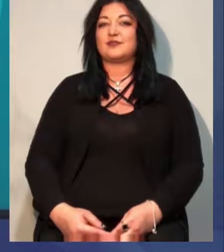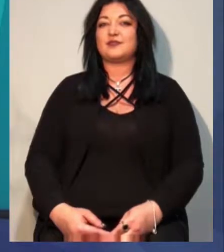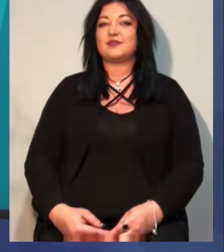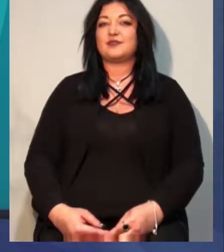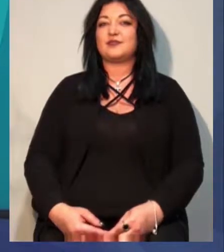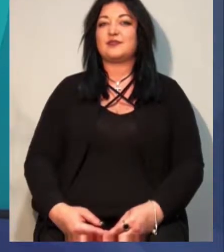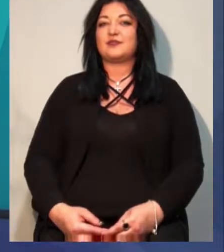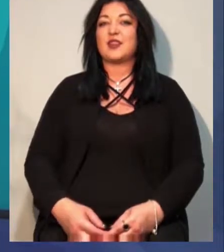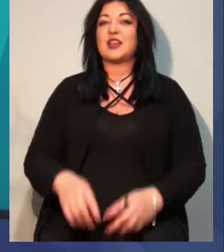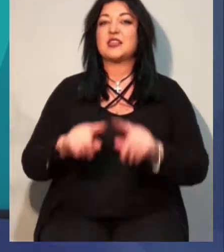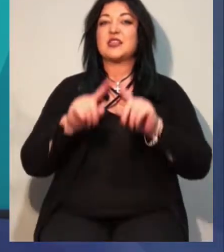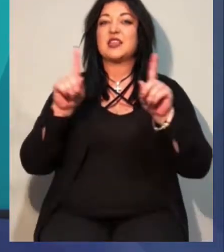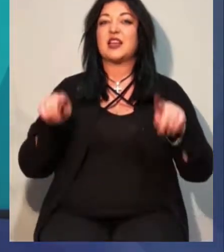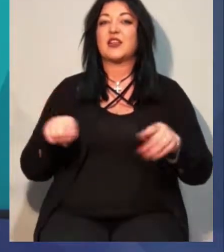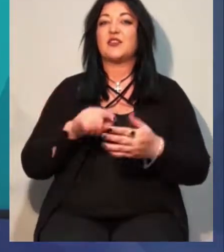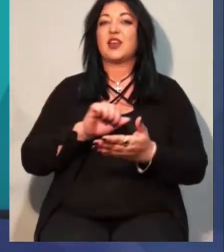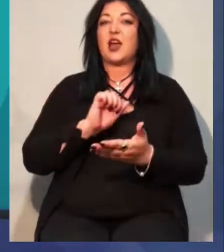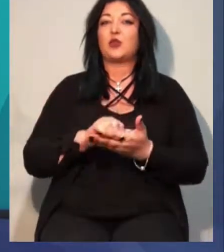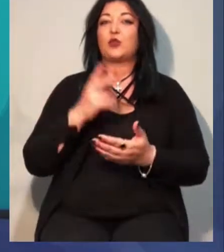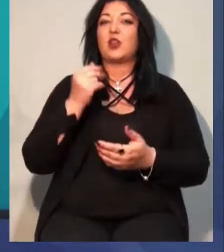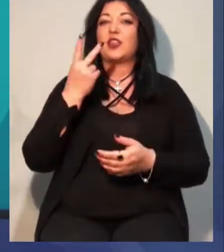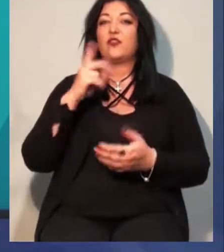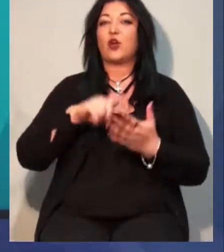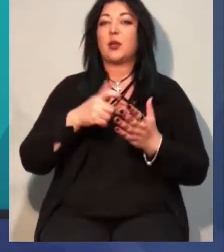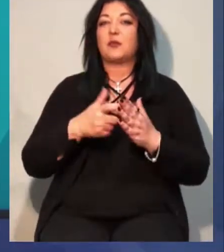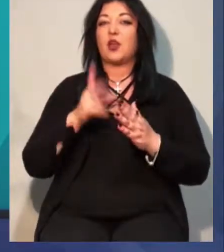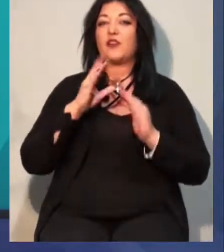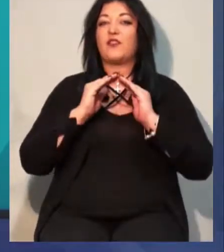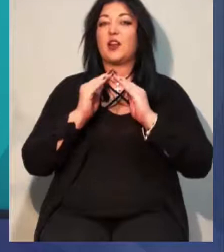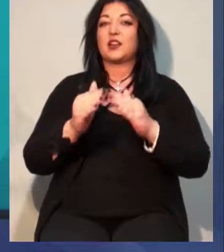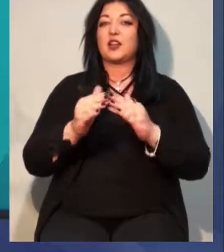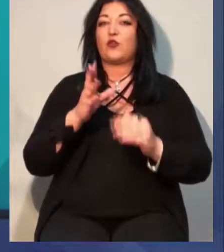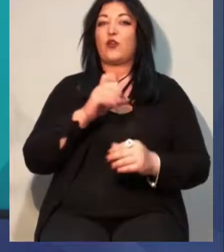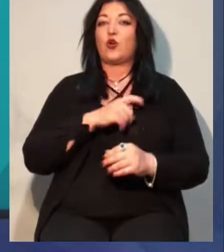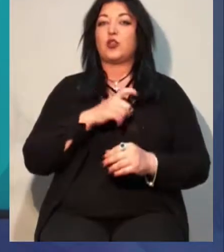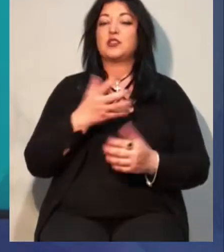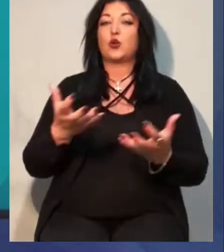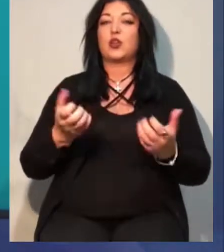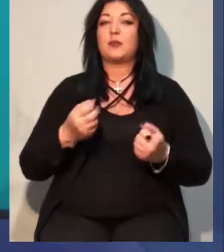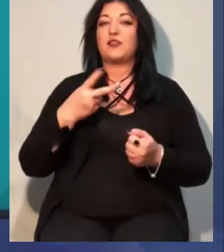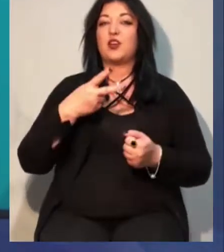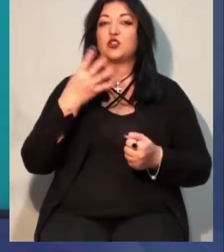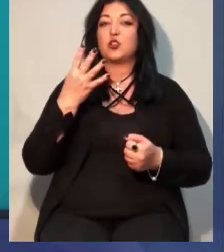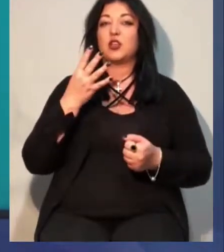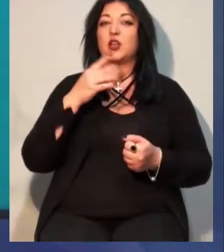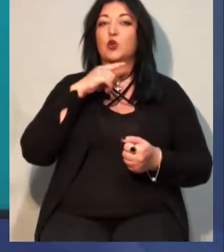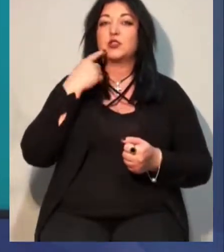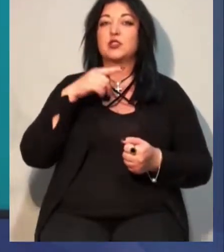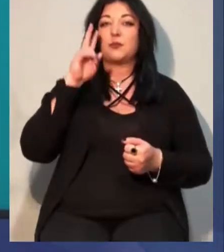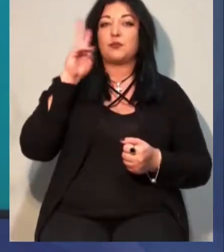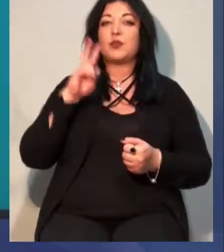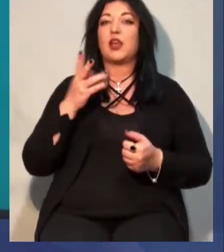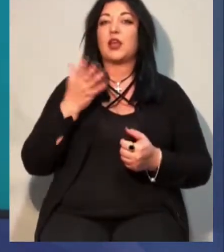Сертифікати на двокімнатні квартири в Одесі отримали 24 українські моряки, які побували в російському полоні.